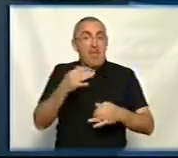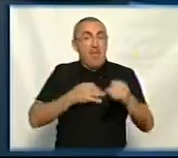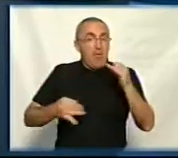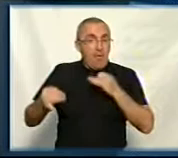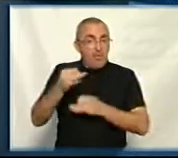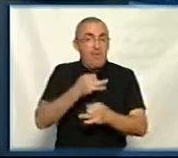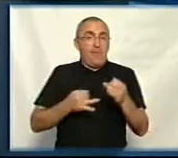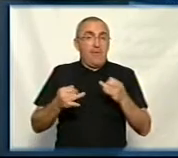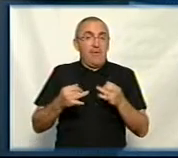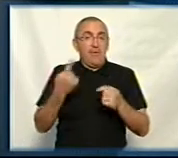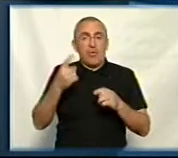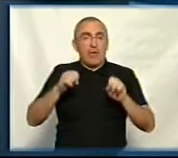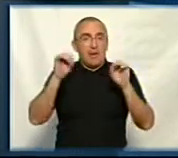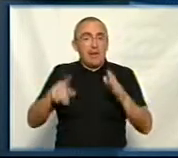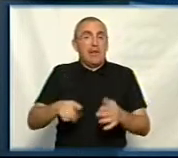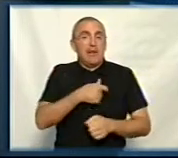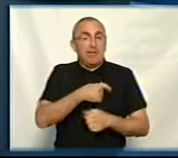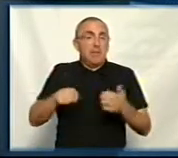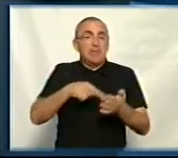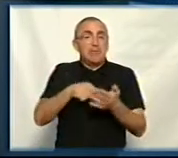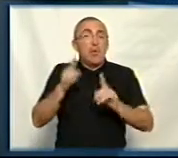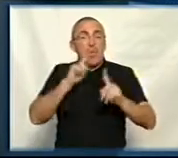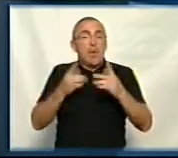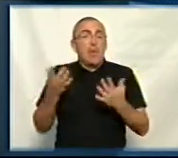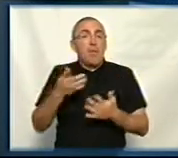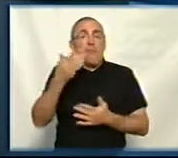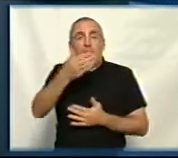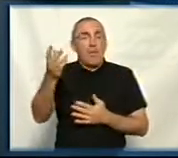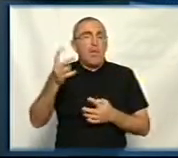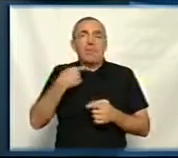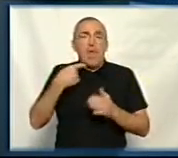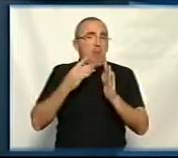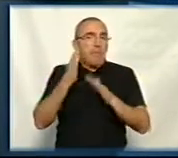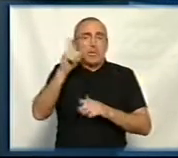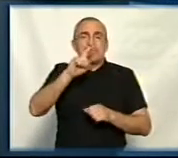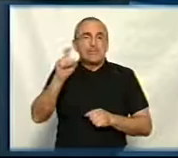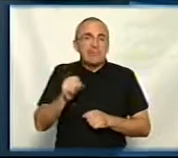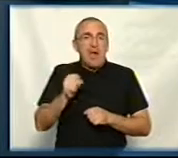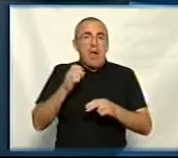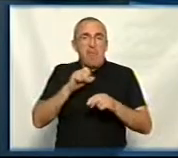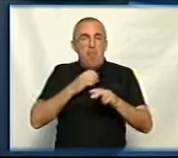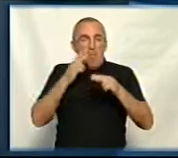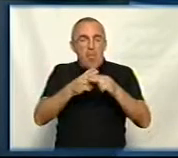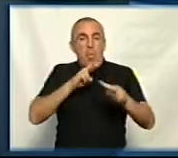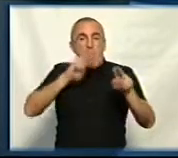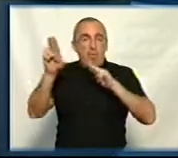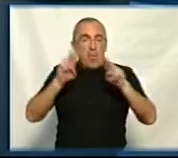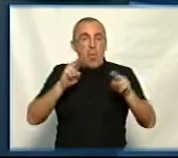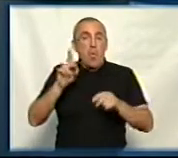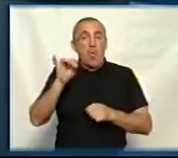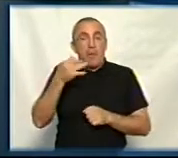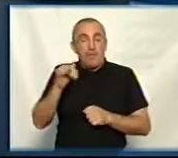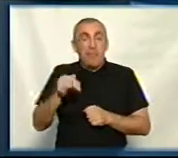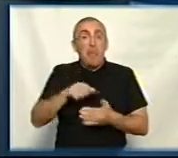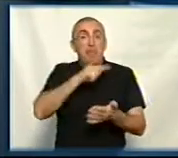одне з рішень депутатів міської ради, на якому вони не проголосували за мораторій щодо обрізки дерев у Кропивницьку. Тому,